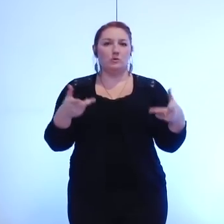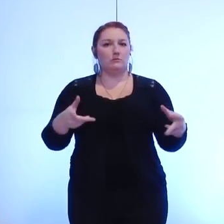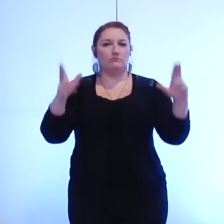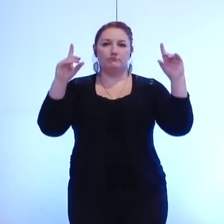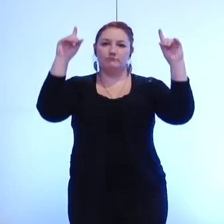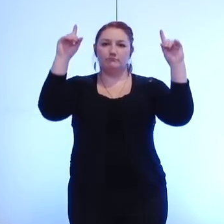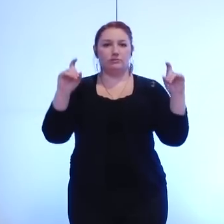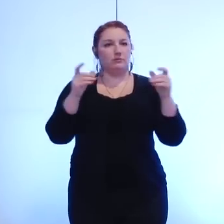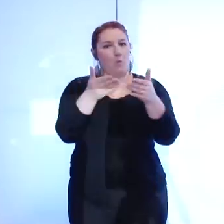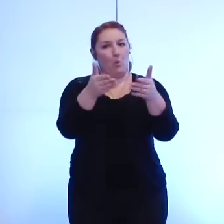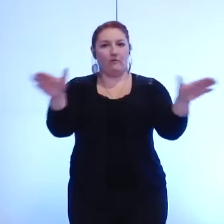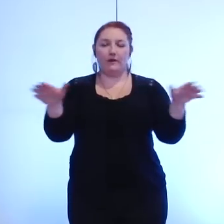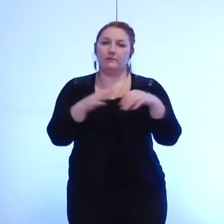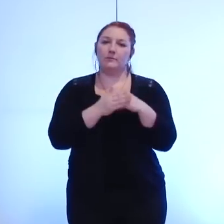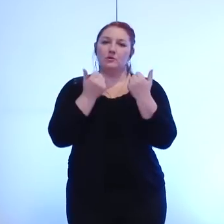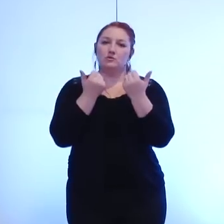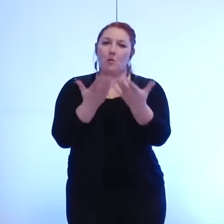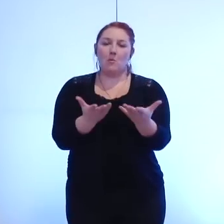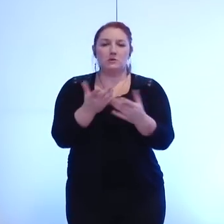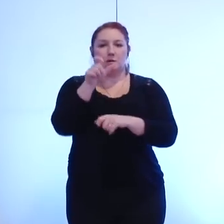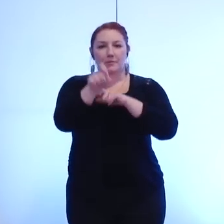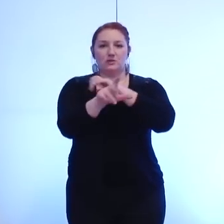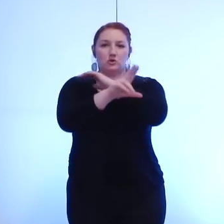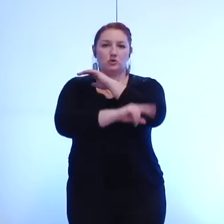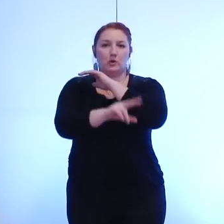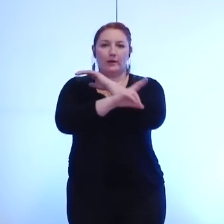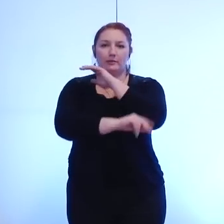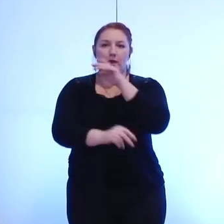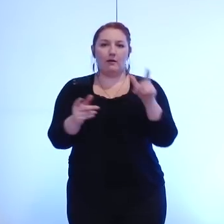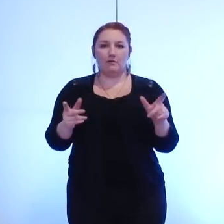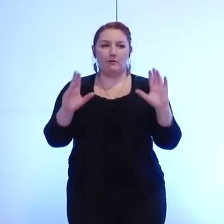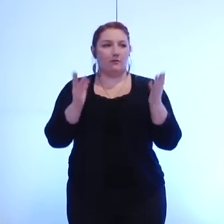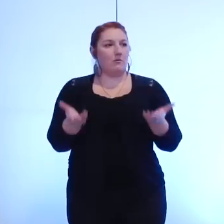en secrétaire de séance, Kéra Capdepont,